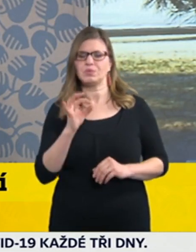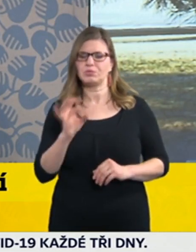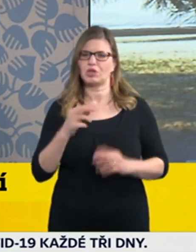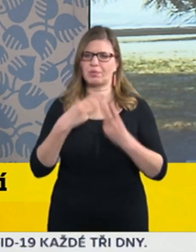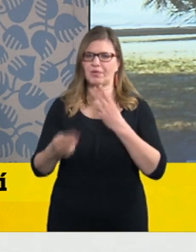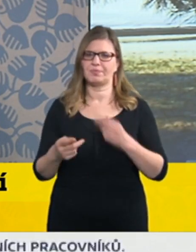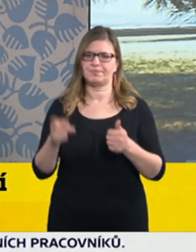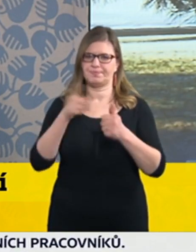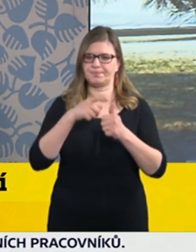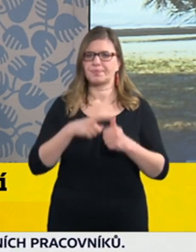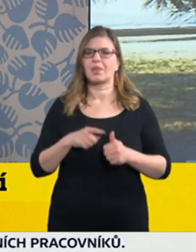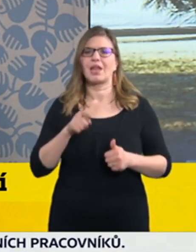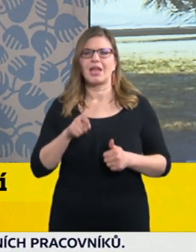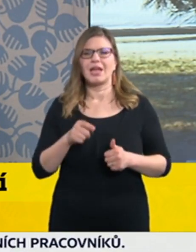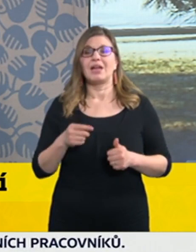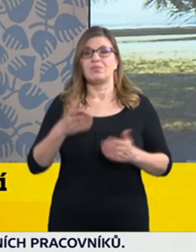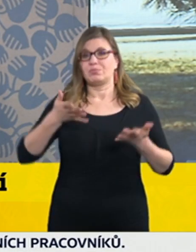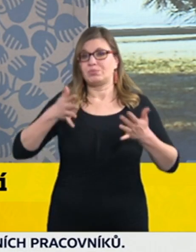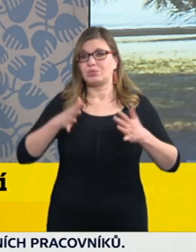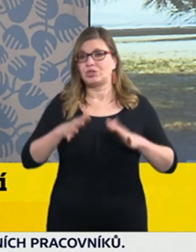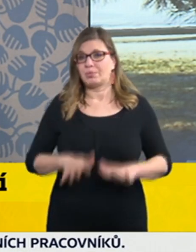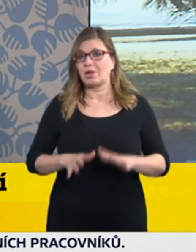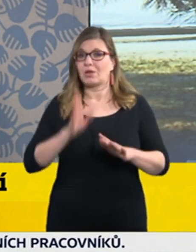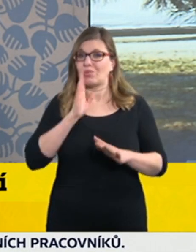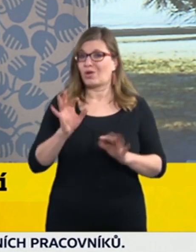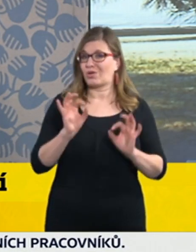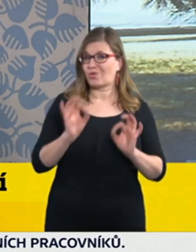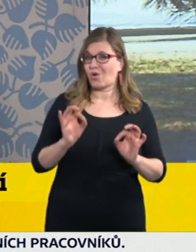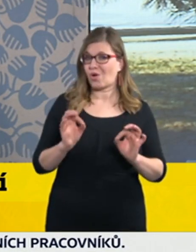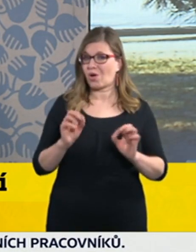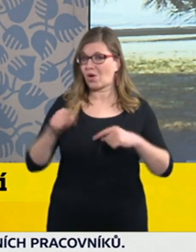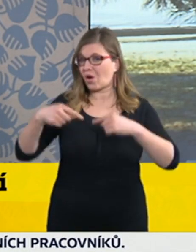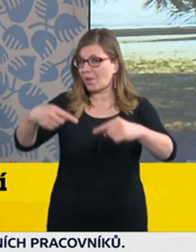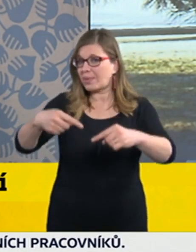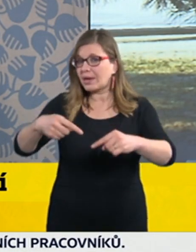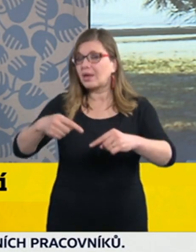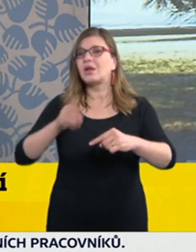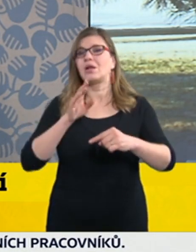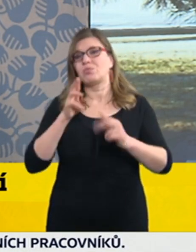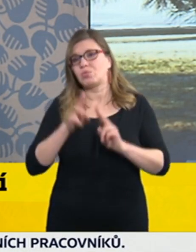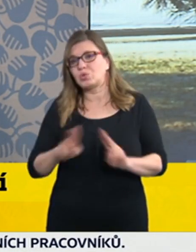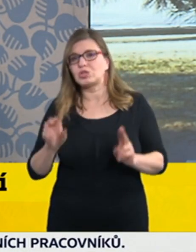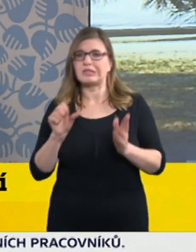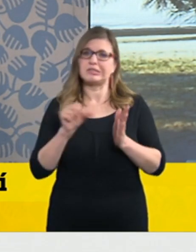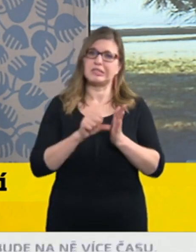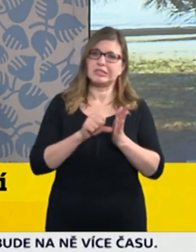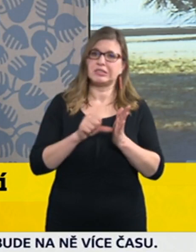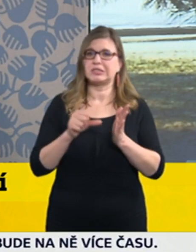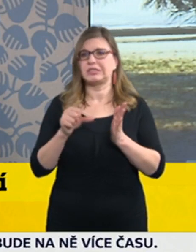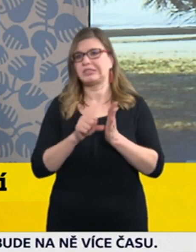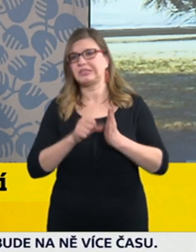všechno dobře, tak se dá předpokládat pokles, dejme tomu tisíc, tisíc dvěstě za týden v